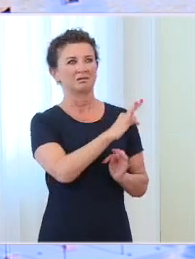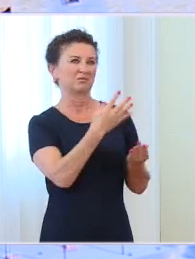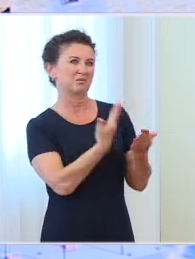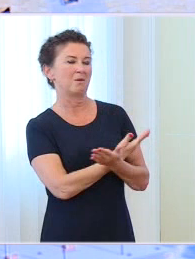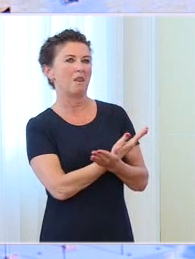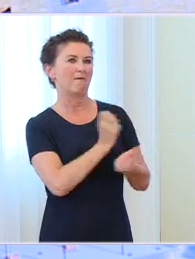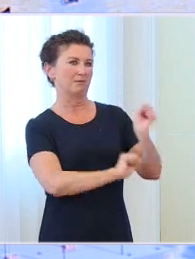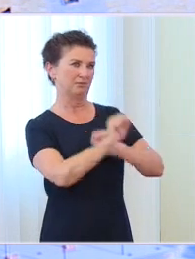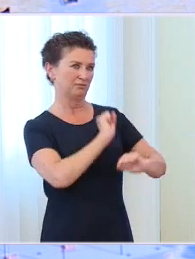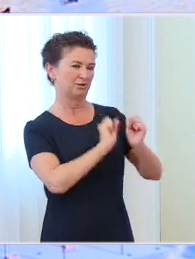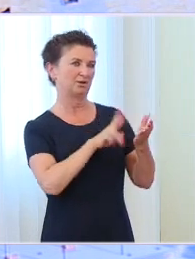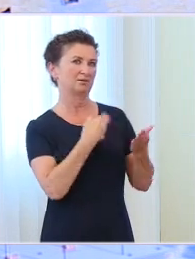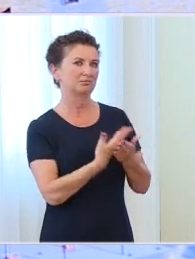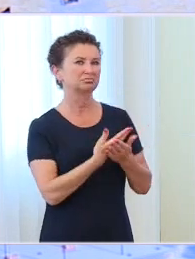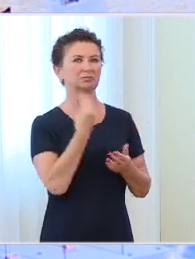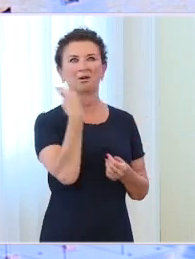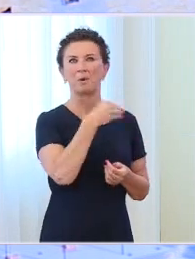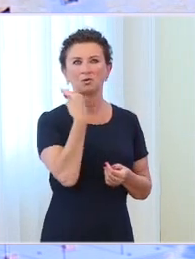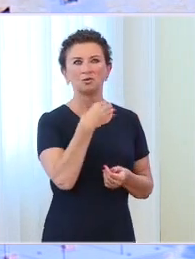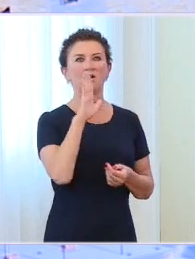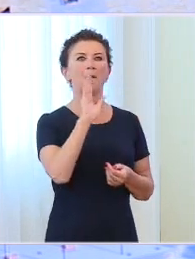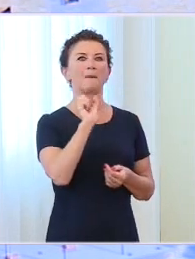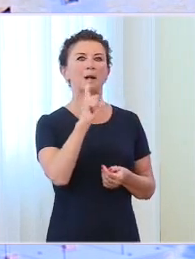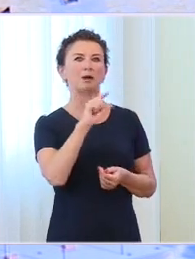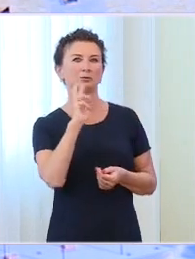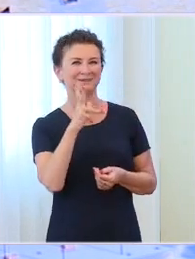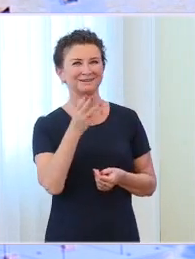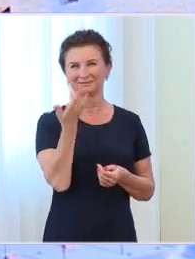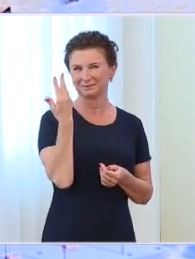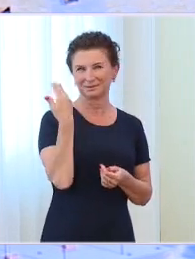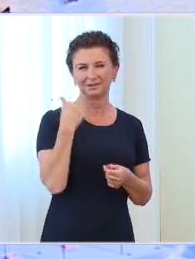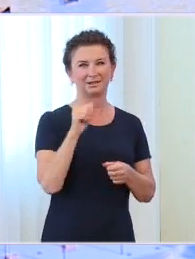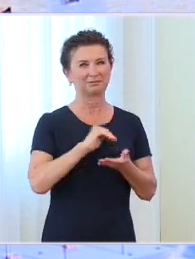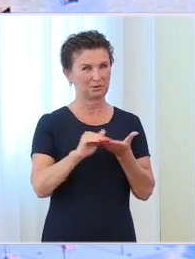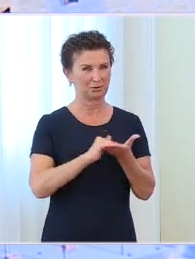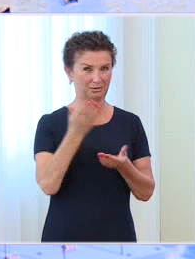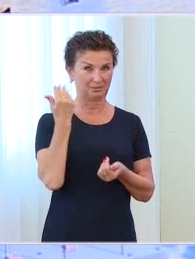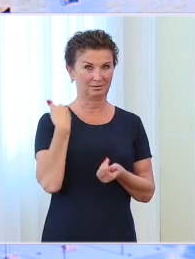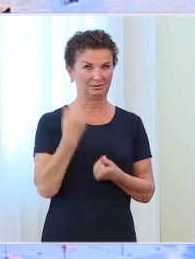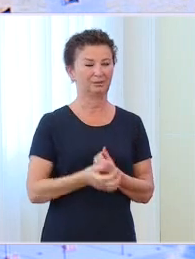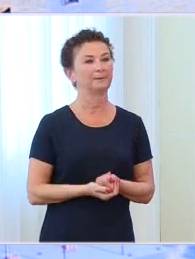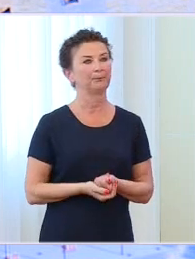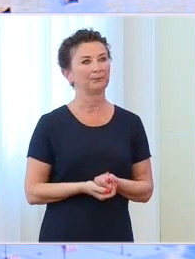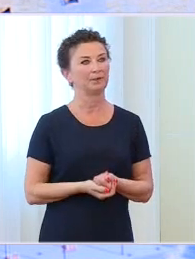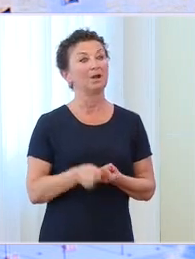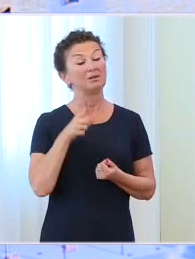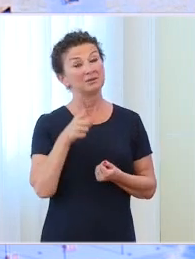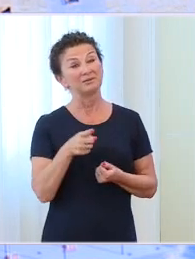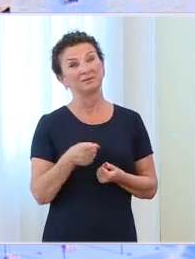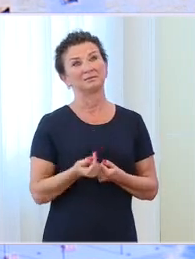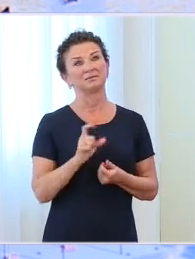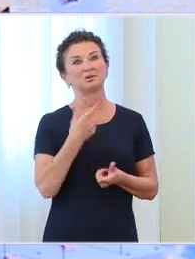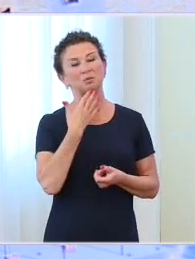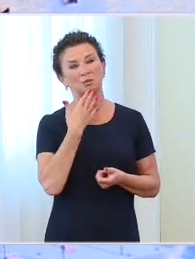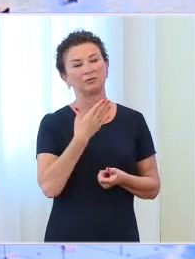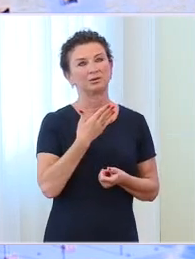Bałtyku, tak jak to miało miejsce kilka miesięcy temu. Więc w tym komentarzu rosyjskiego